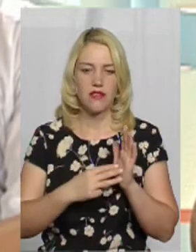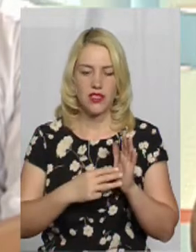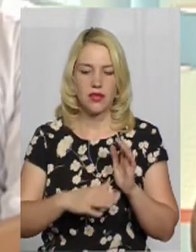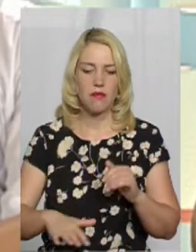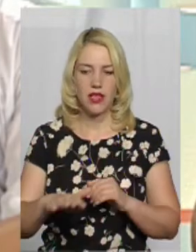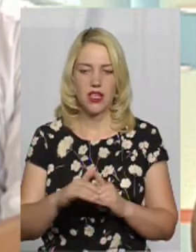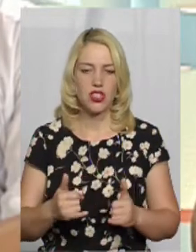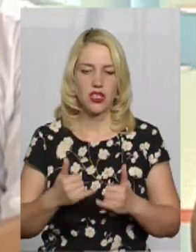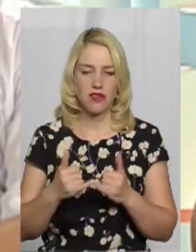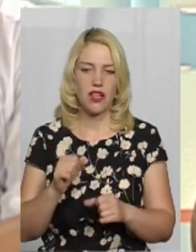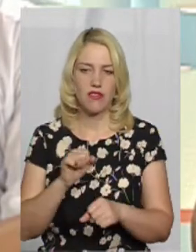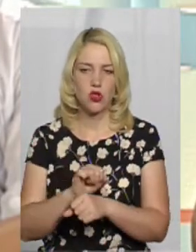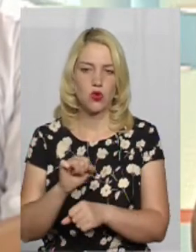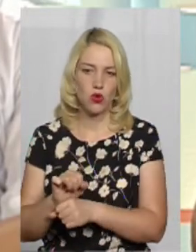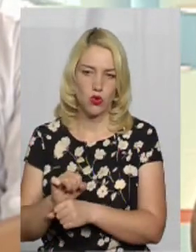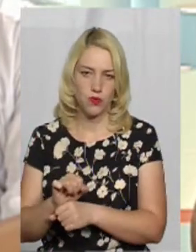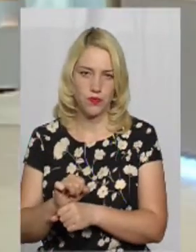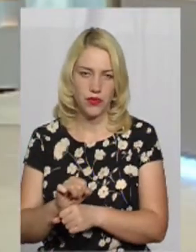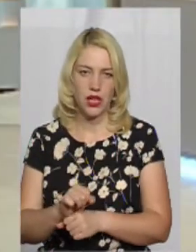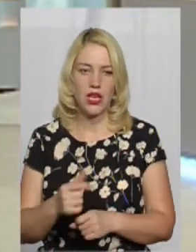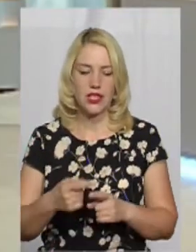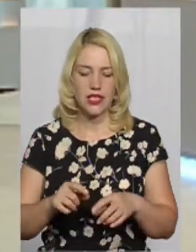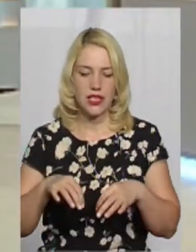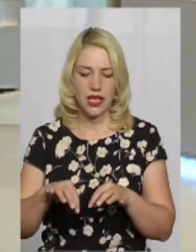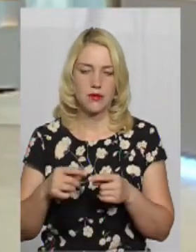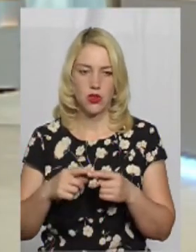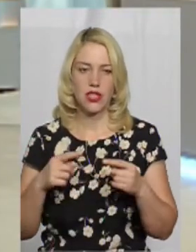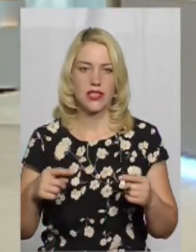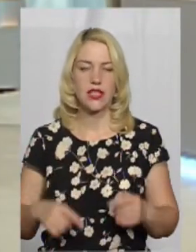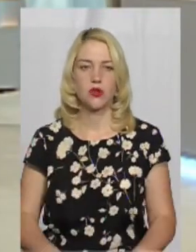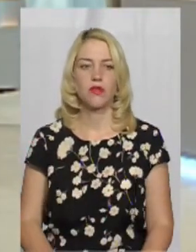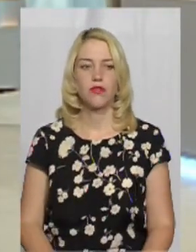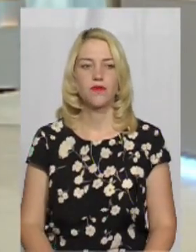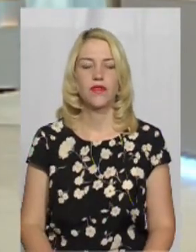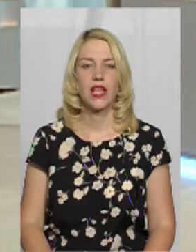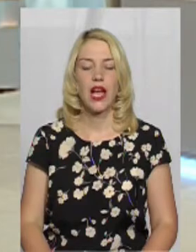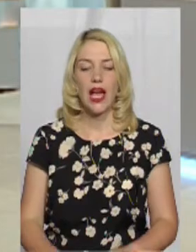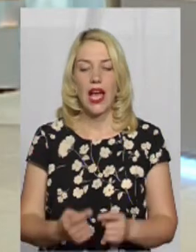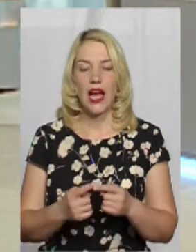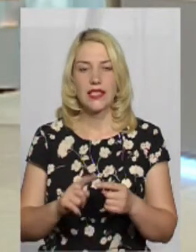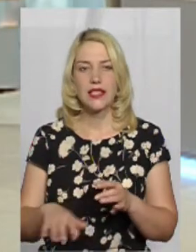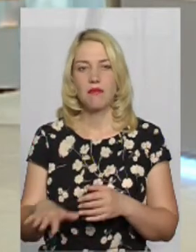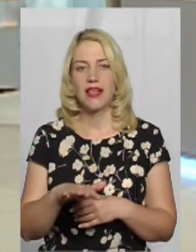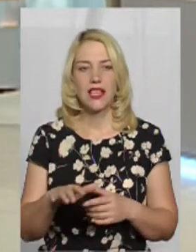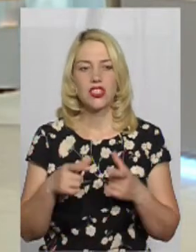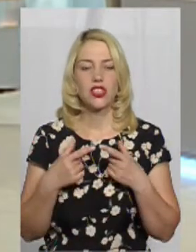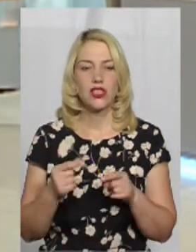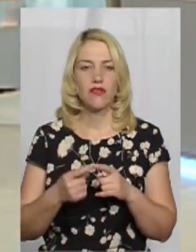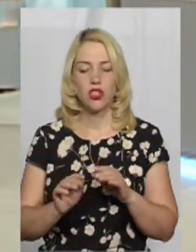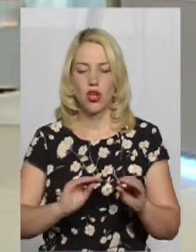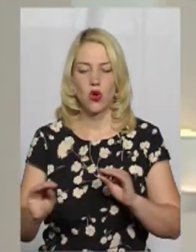цих самих транспортних засобів. Пане Сергію, а ці майданчики, де вони